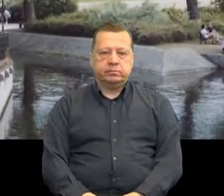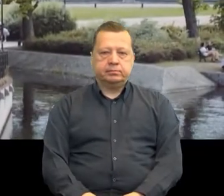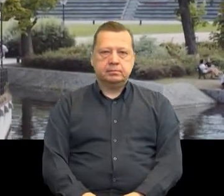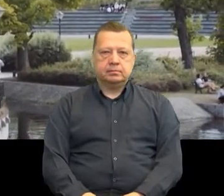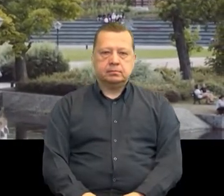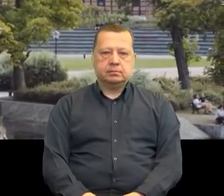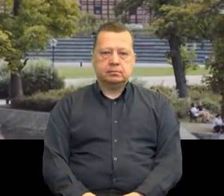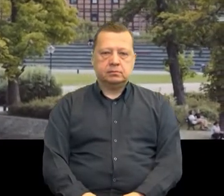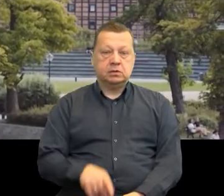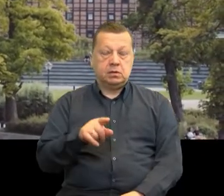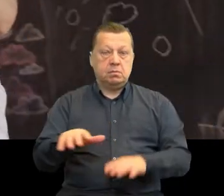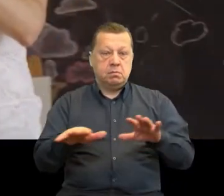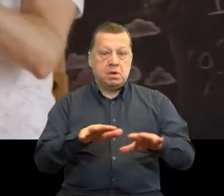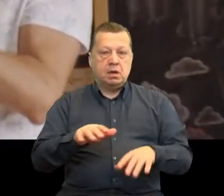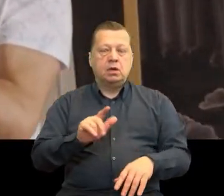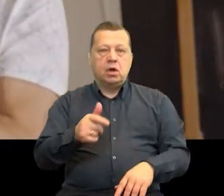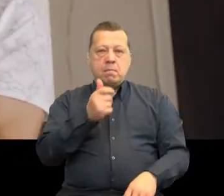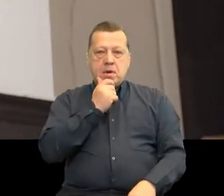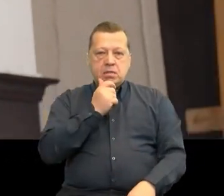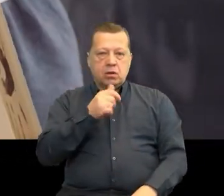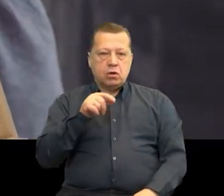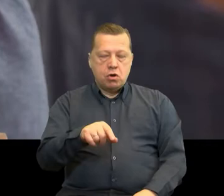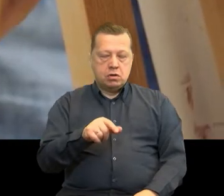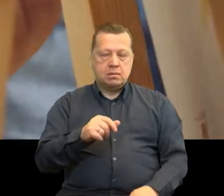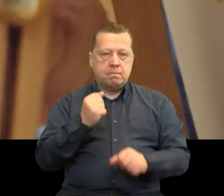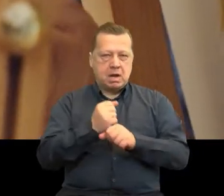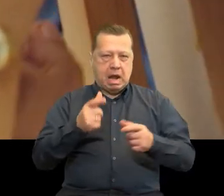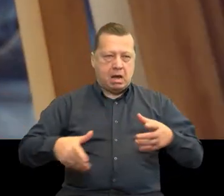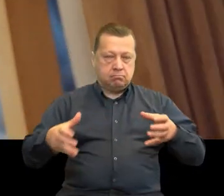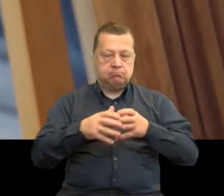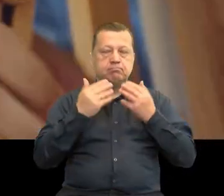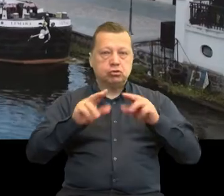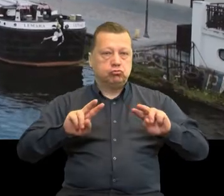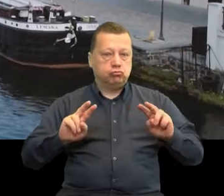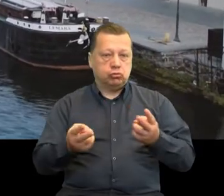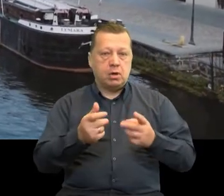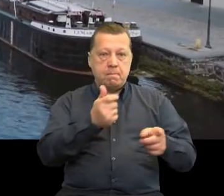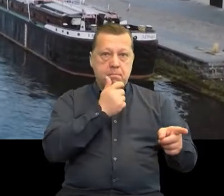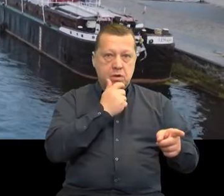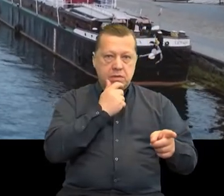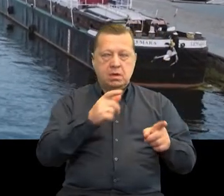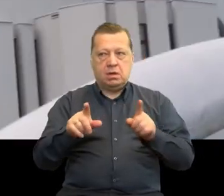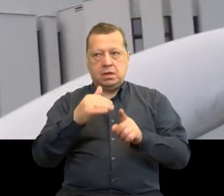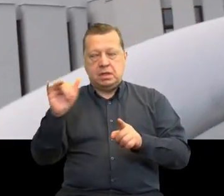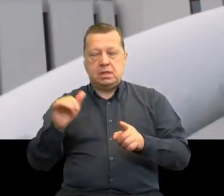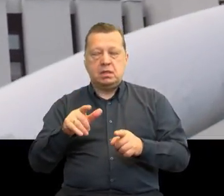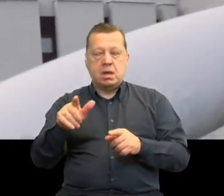Stworzenie takiego miejsca, jak bydgoska pracownia Makerspace było możliwe dzięki współpracy Bydgoszczy z innymi miastami Europy Środkowej w ramach